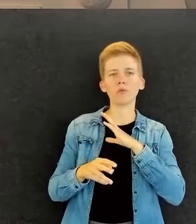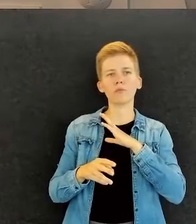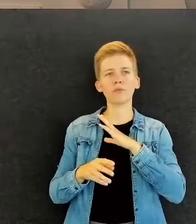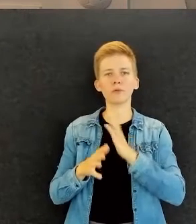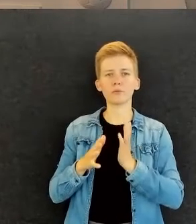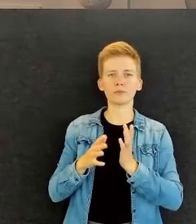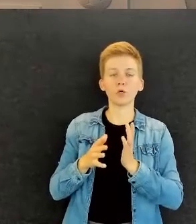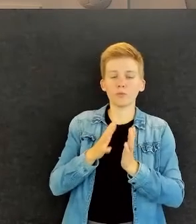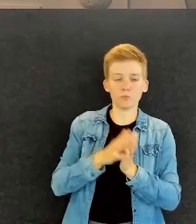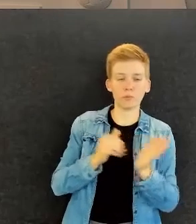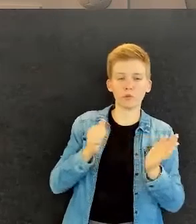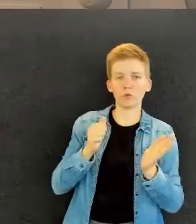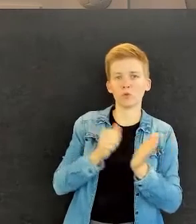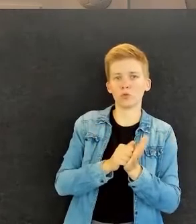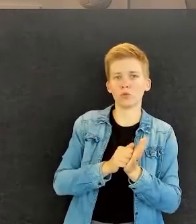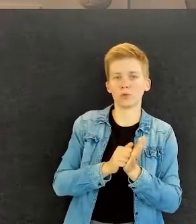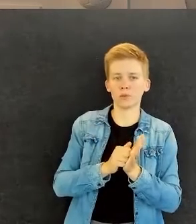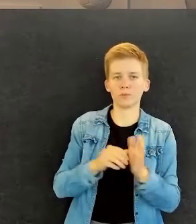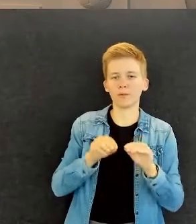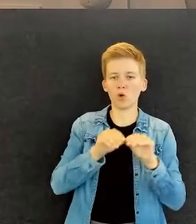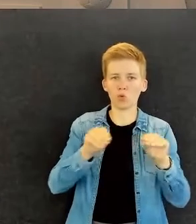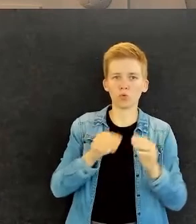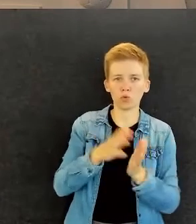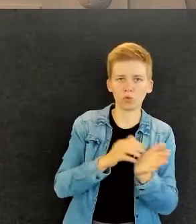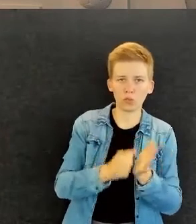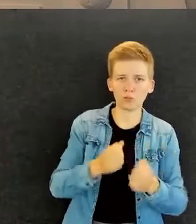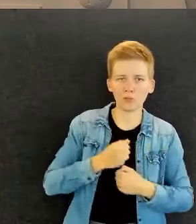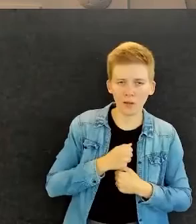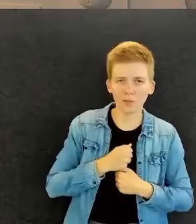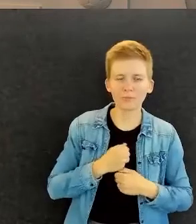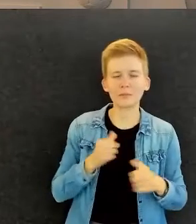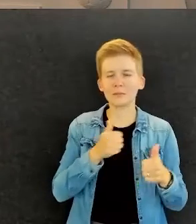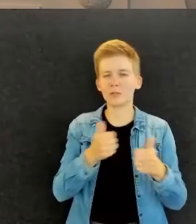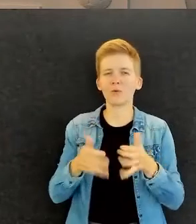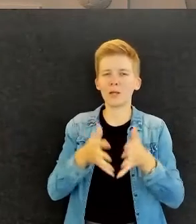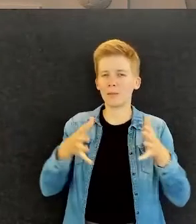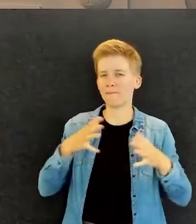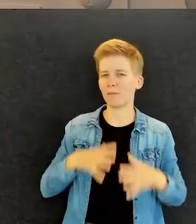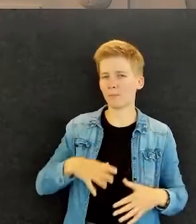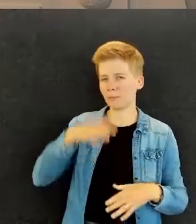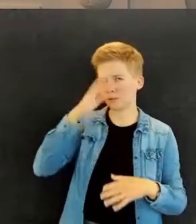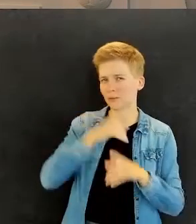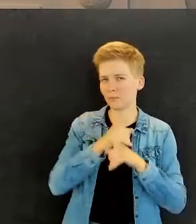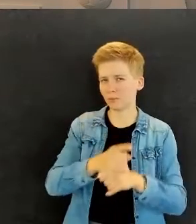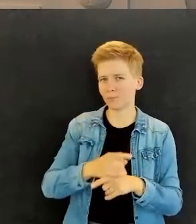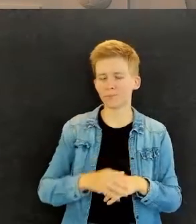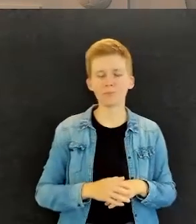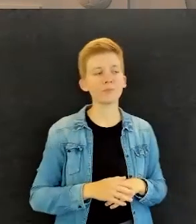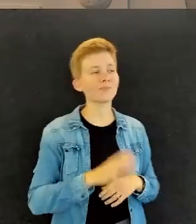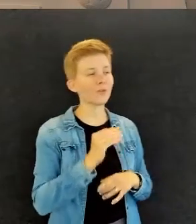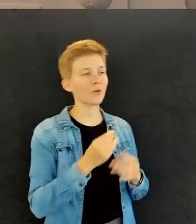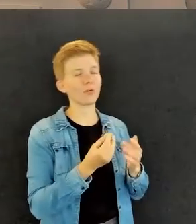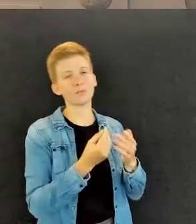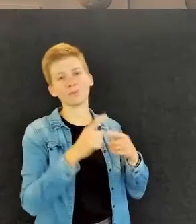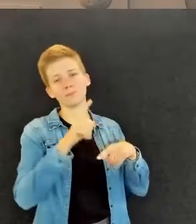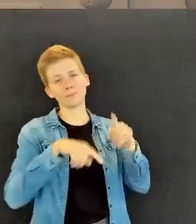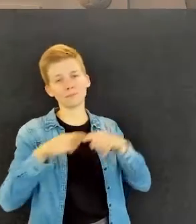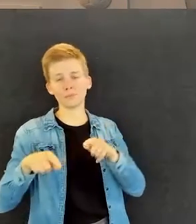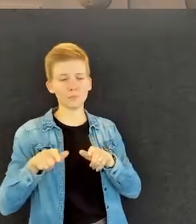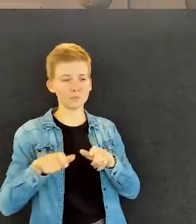tutkintoa johtavissa koulutuksissa, olisi enemmän vammaisia henkilöitä mukana. Kyllä, kyllä. Ja monenlaisia polkujahan tänne voidaan tulla